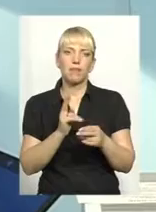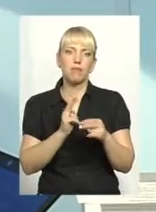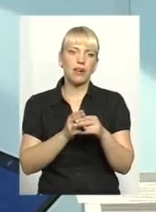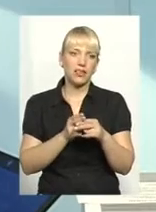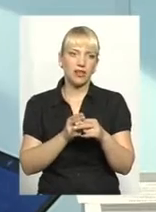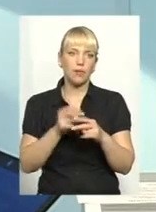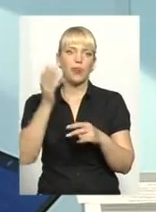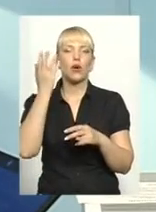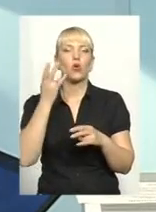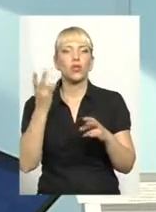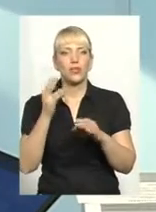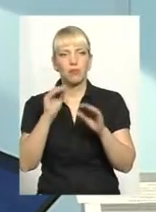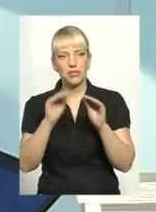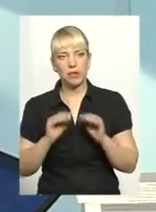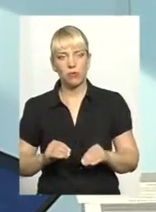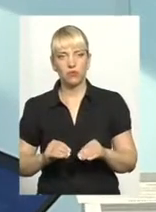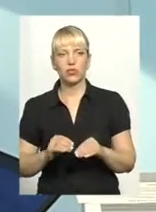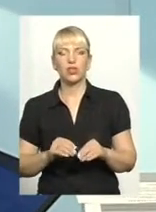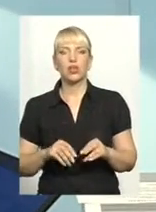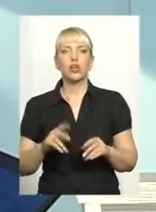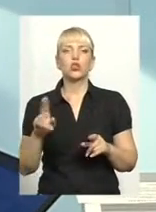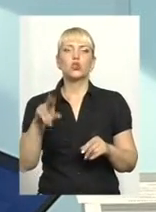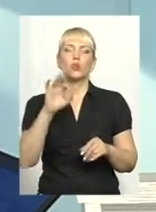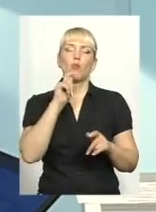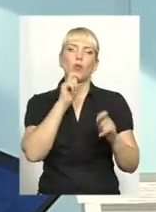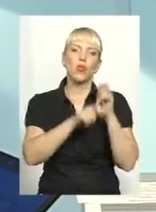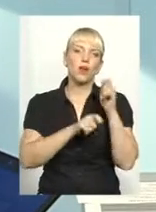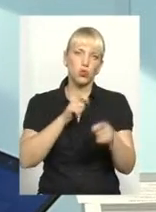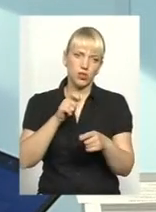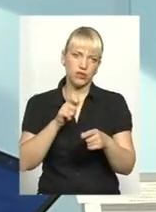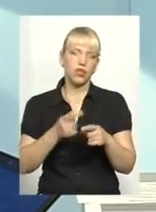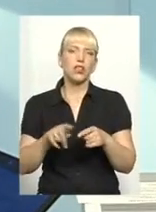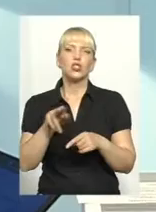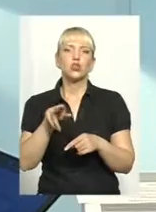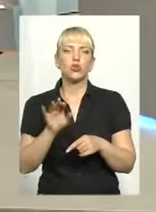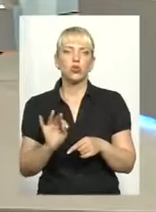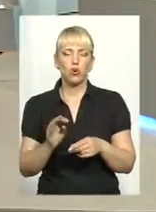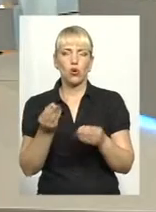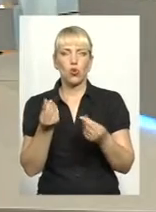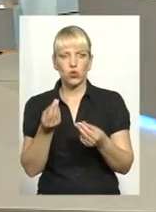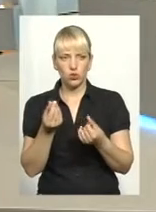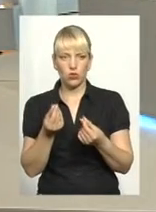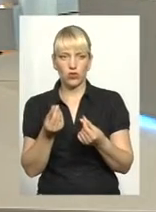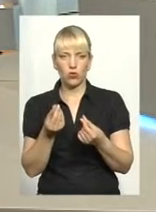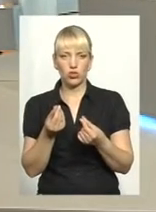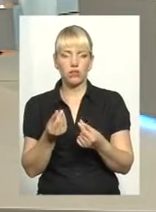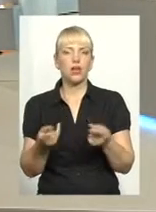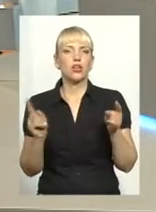коли потрібно заповнювати. І щодо подарунків, і щодо грошових коштів,